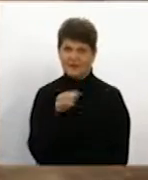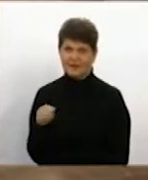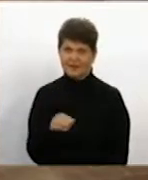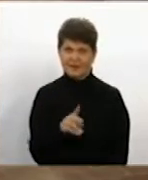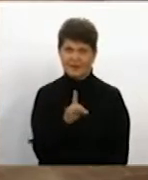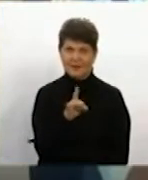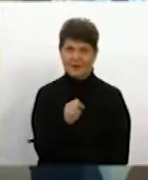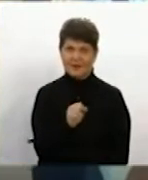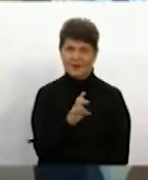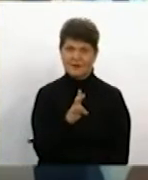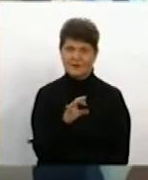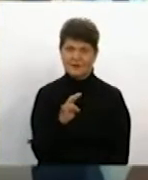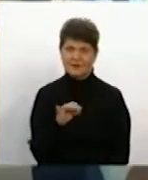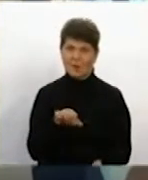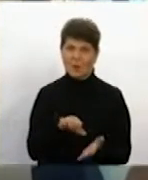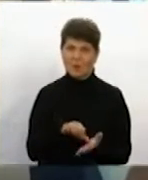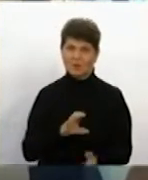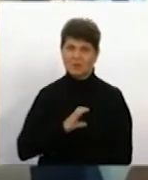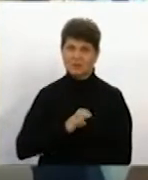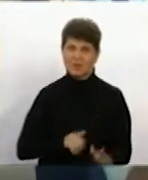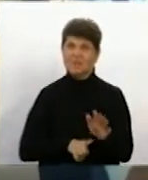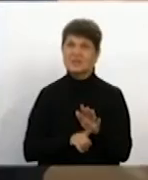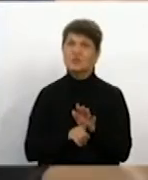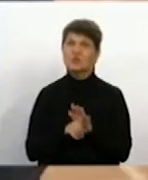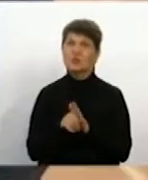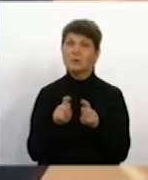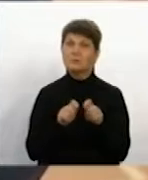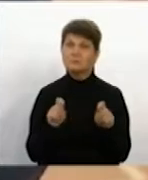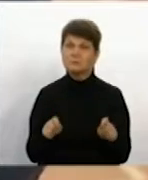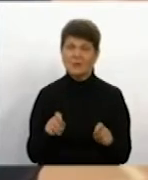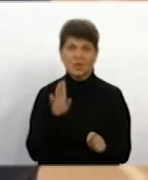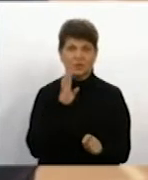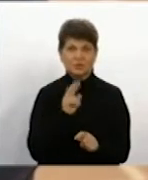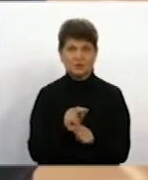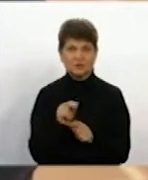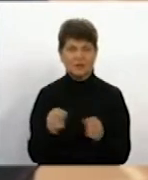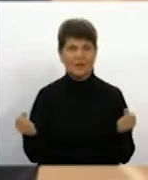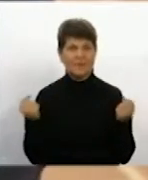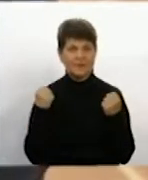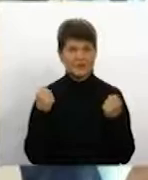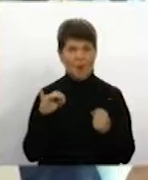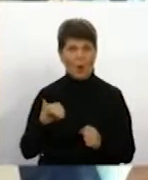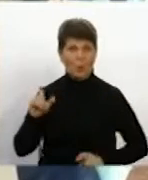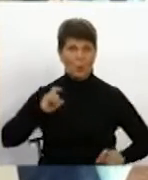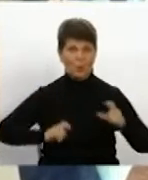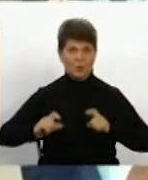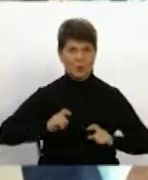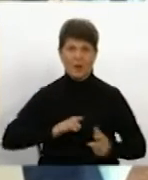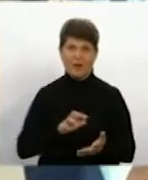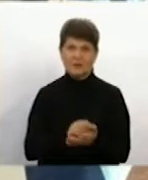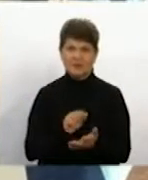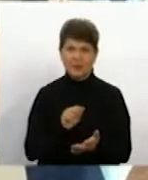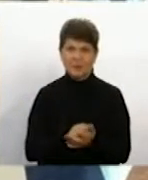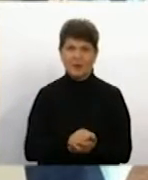Красновецька участь у спартакіаді бере спочатку її заснування. Жінка викладала фізичне виховання в університеті. Займається